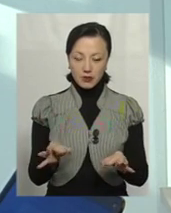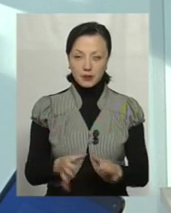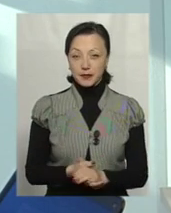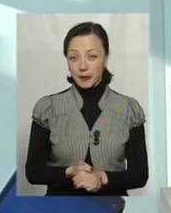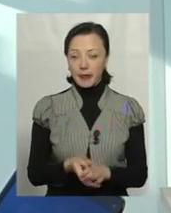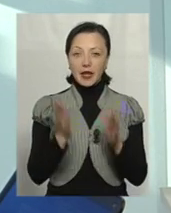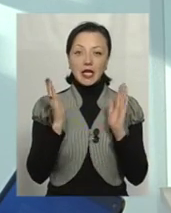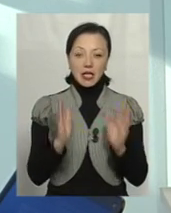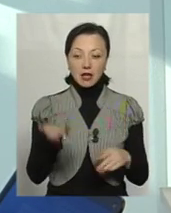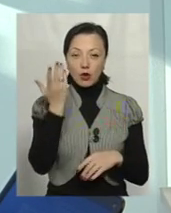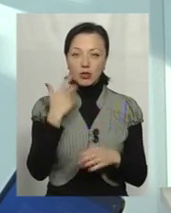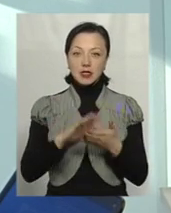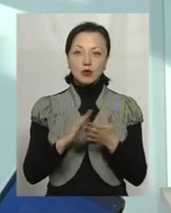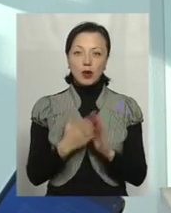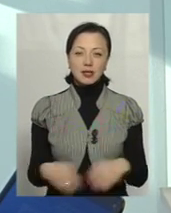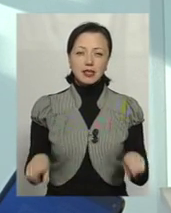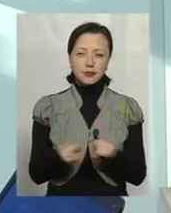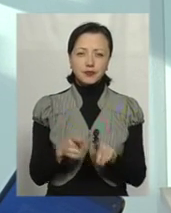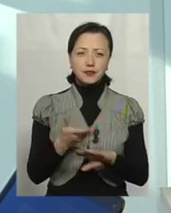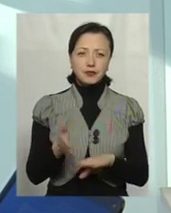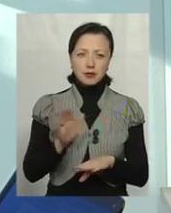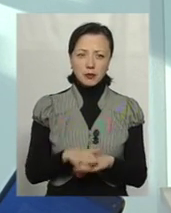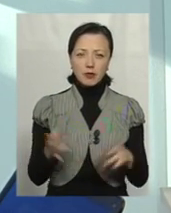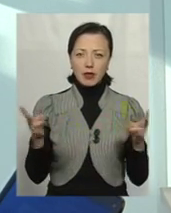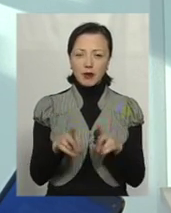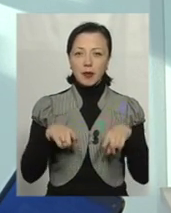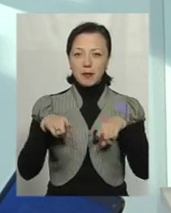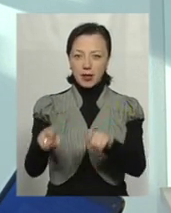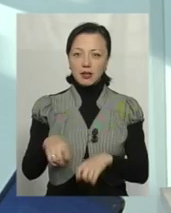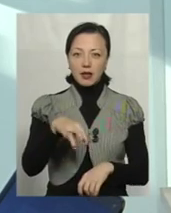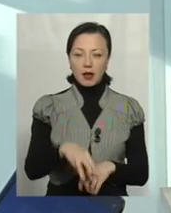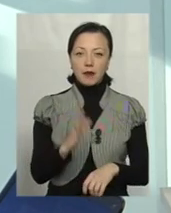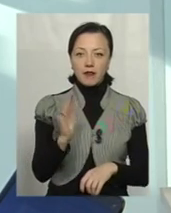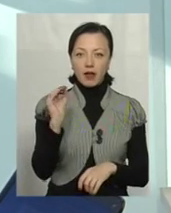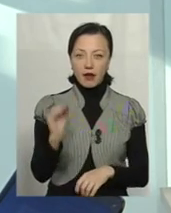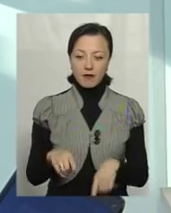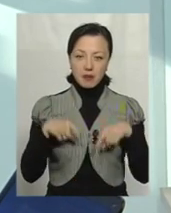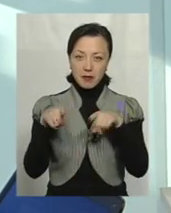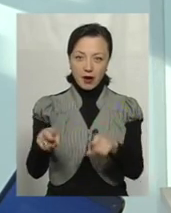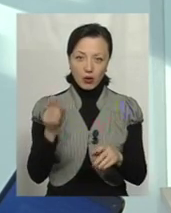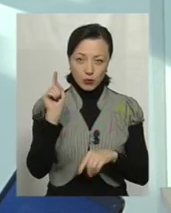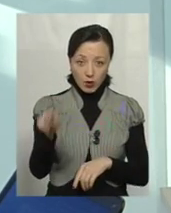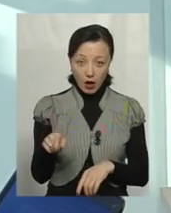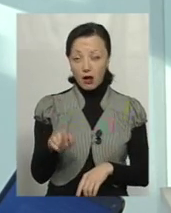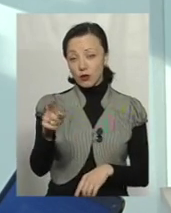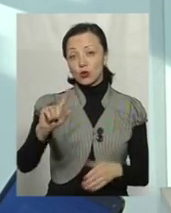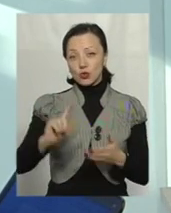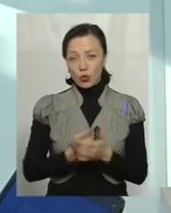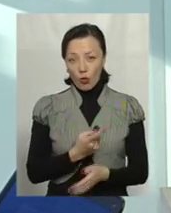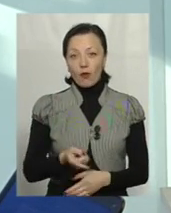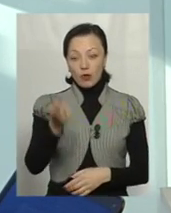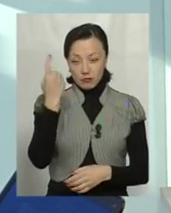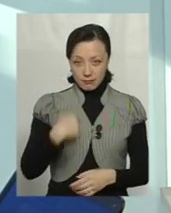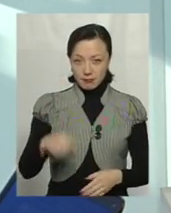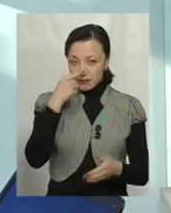Тільки коли ситуація настільки критична, що вже треба бігти до МВФ, прибігає до МВФ, а МВФ знову тицяє